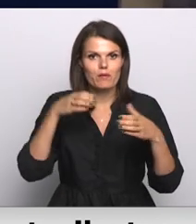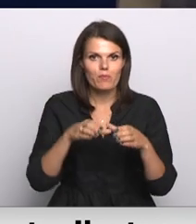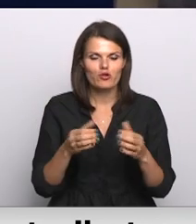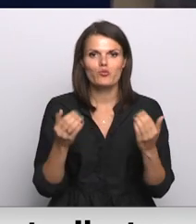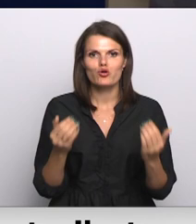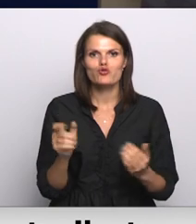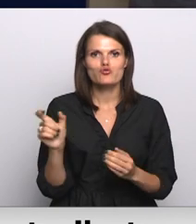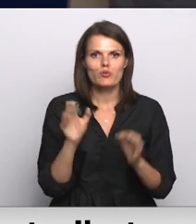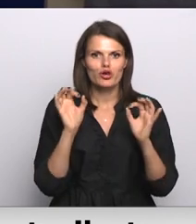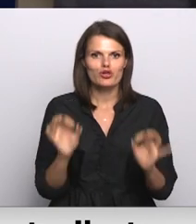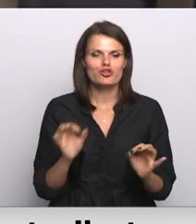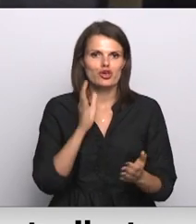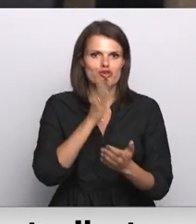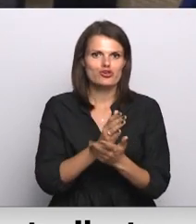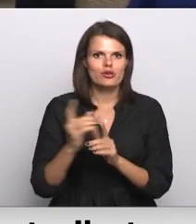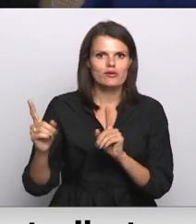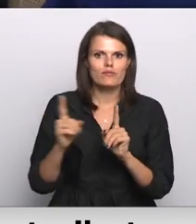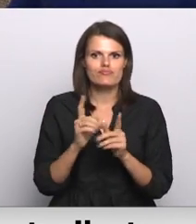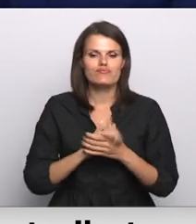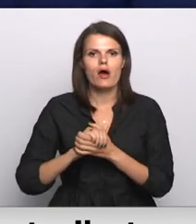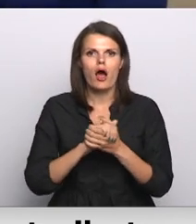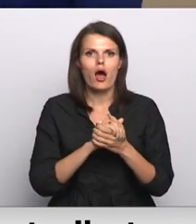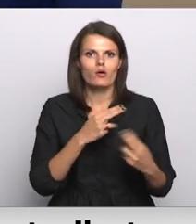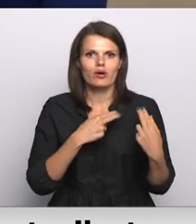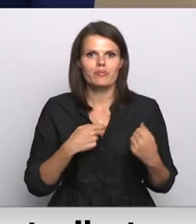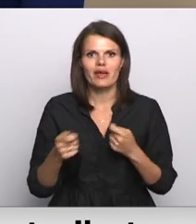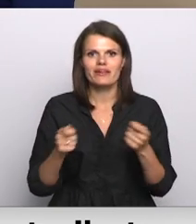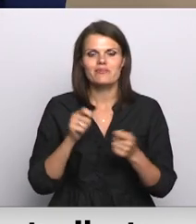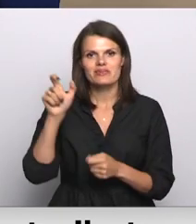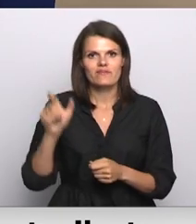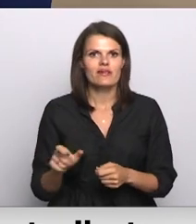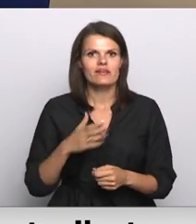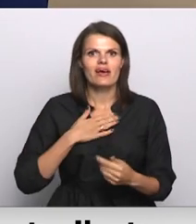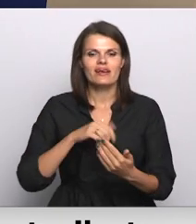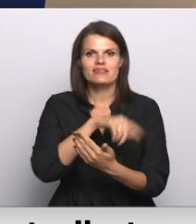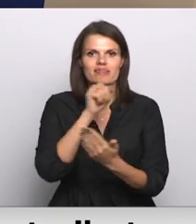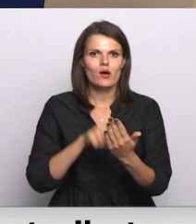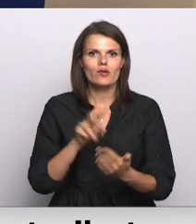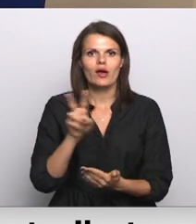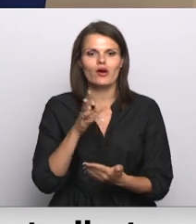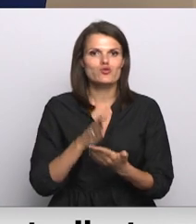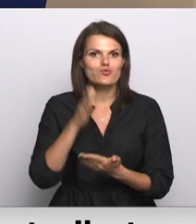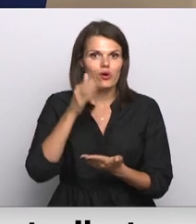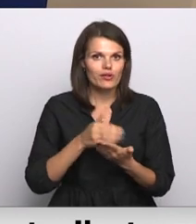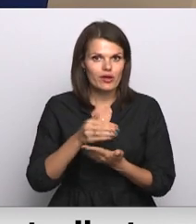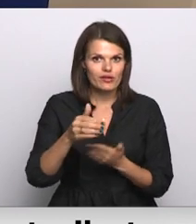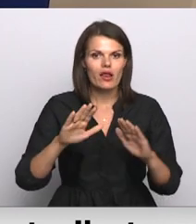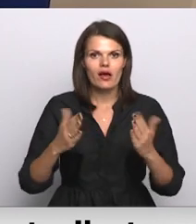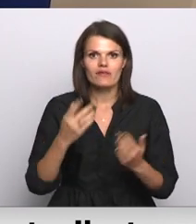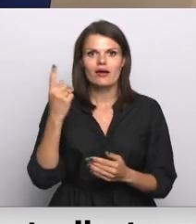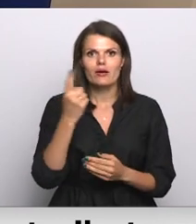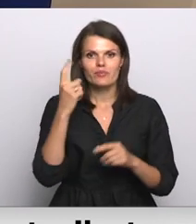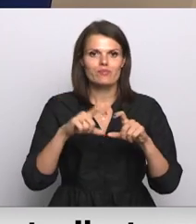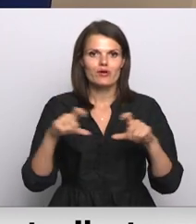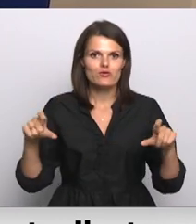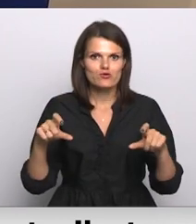Šobrīd tieši redai man pievienojas arotbiedrības vadītāja Inga Vanaga, kurai vajadzāšu, kas notiek tālāk? Vai pirmdienu skolās un